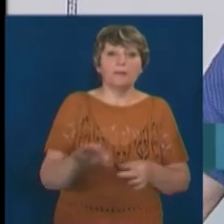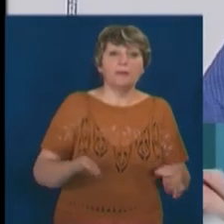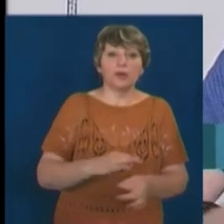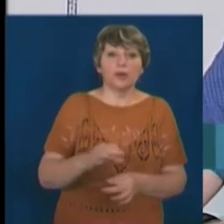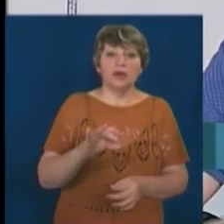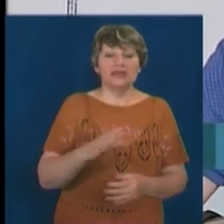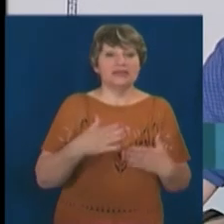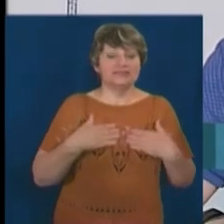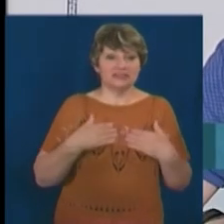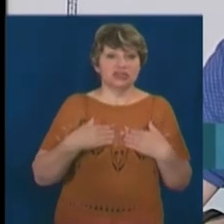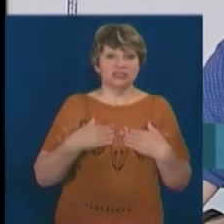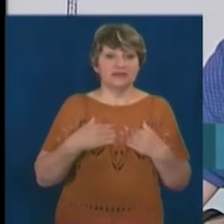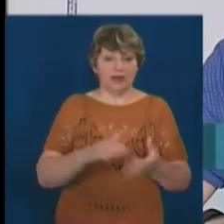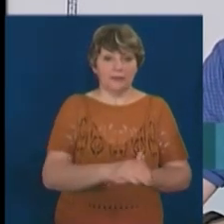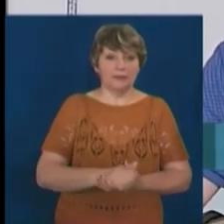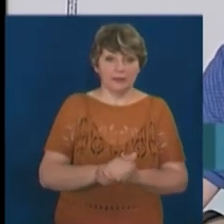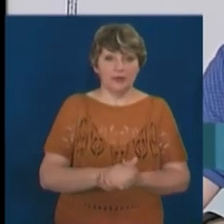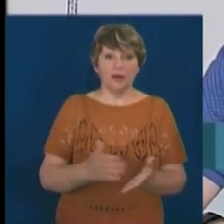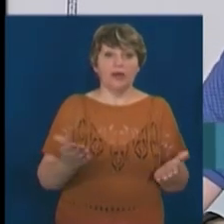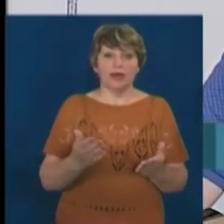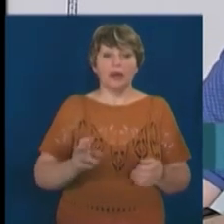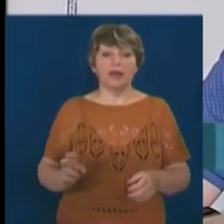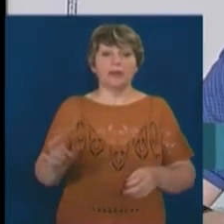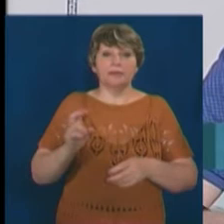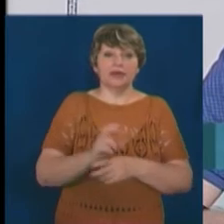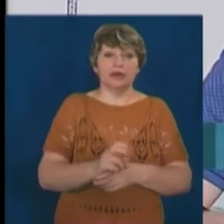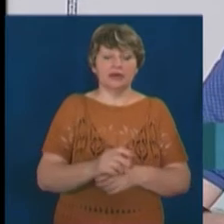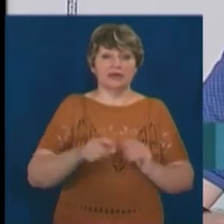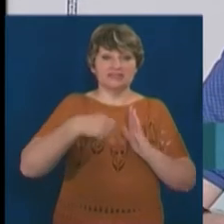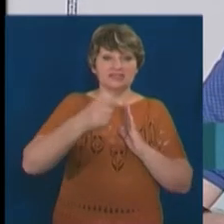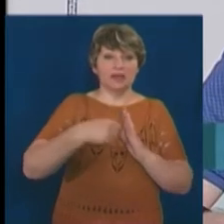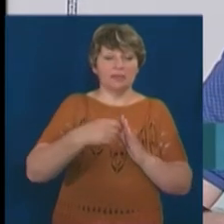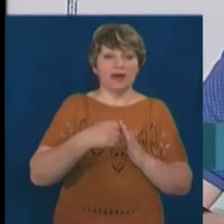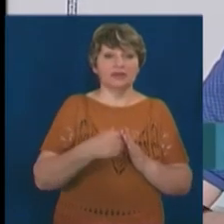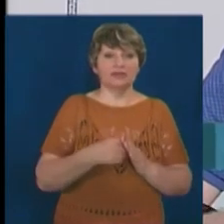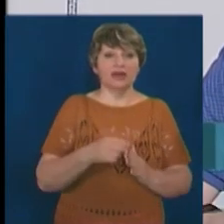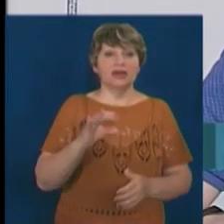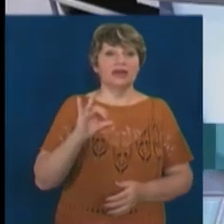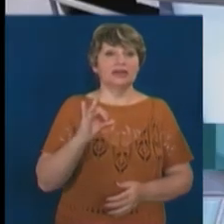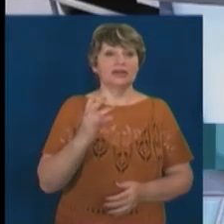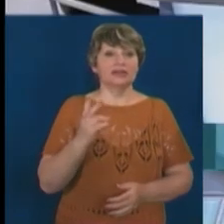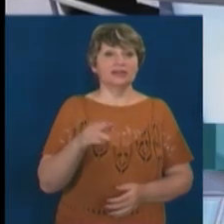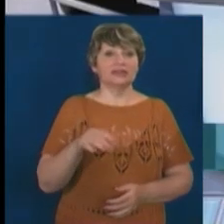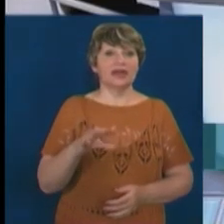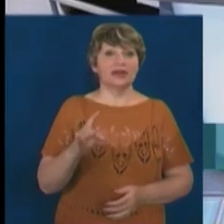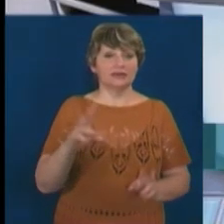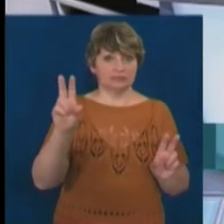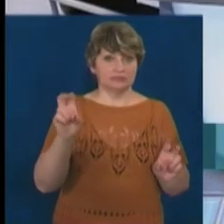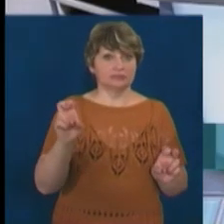нашого кола, який приїхав знімати Інтер. я пам'ятаю... Так, це,